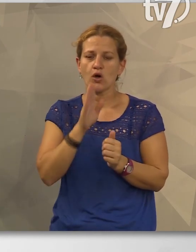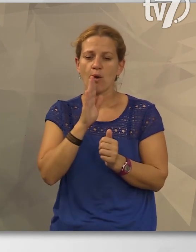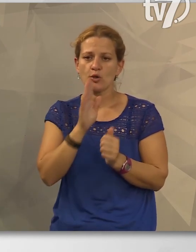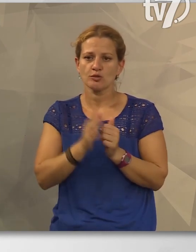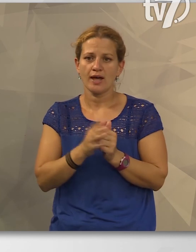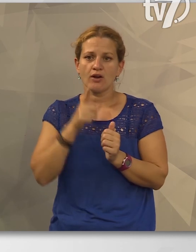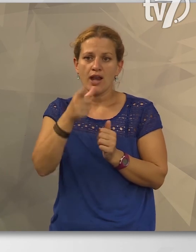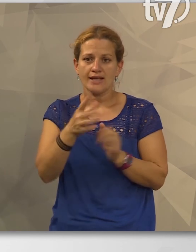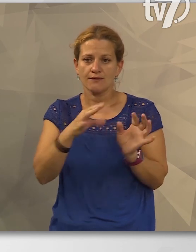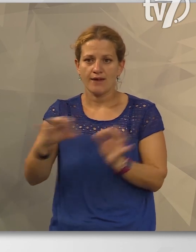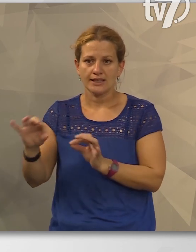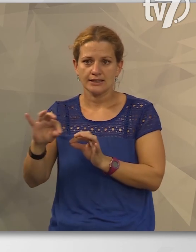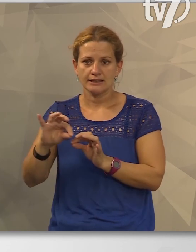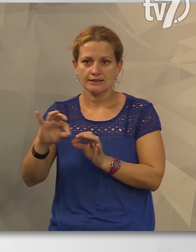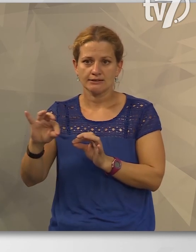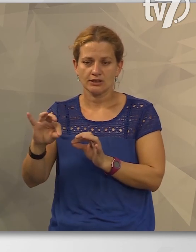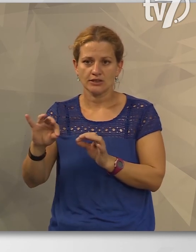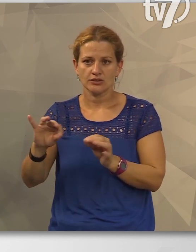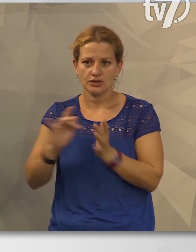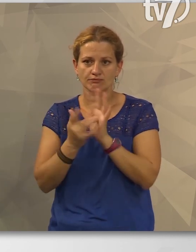szerepelnek felkészülési tornán.